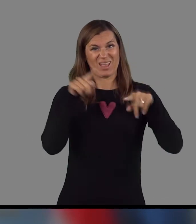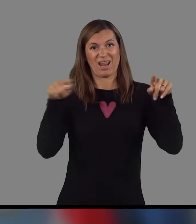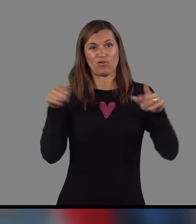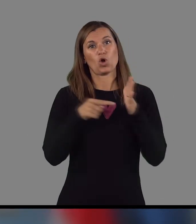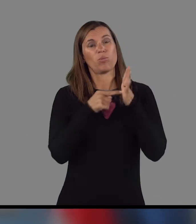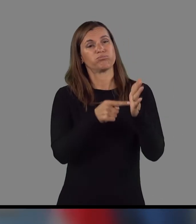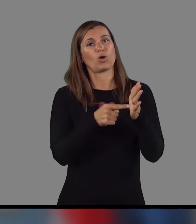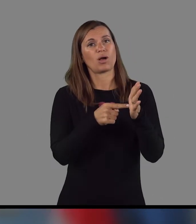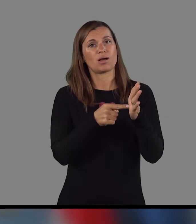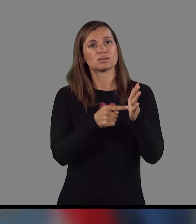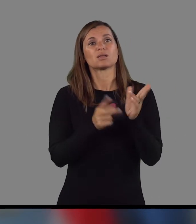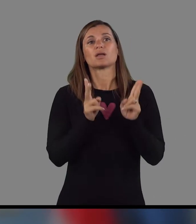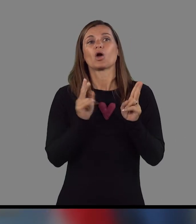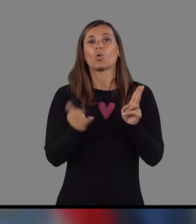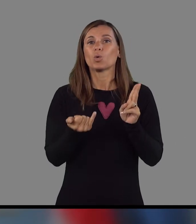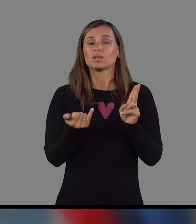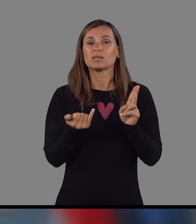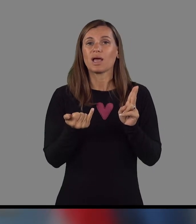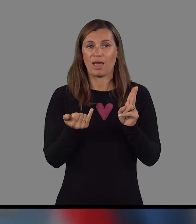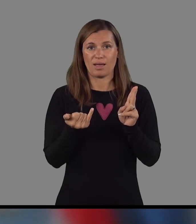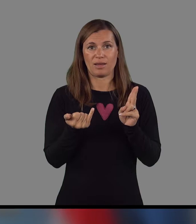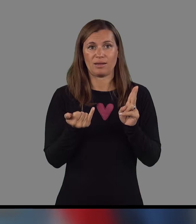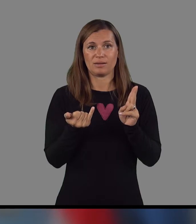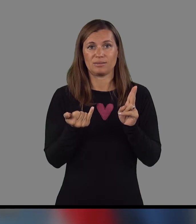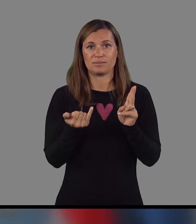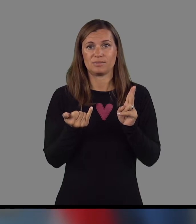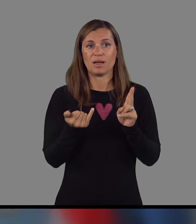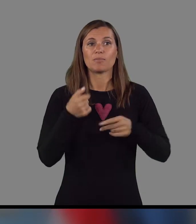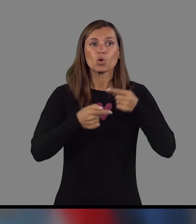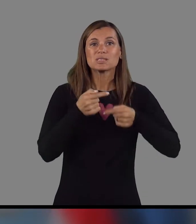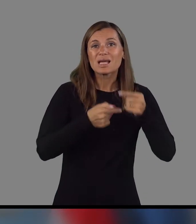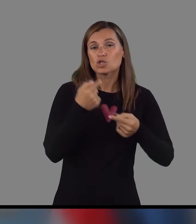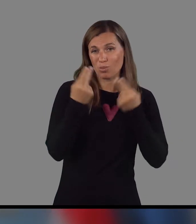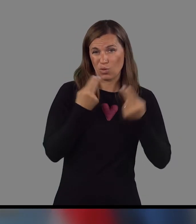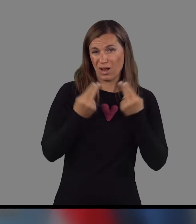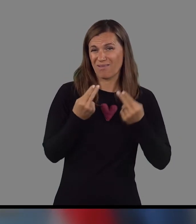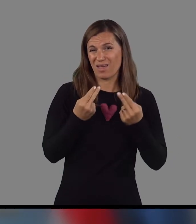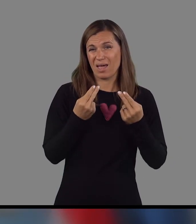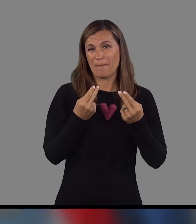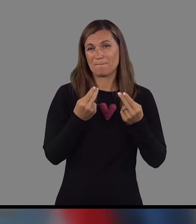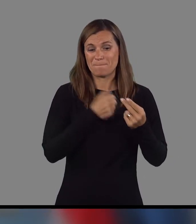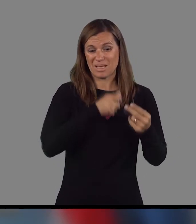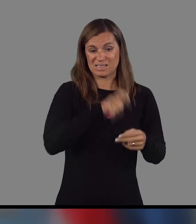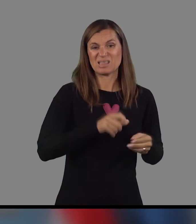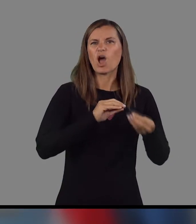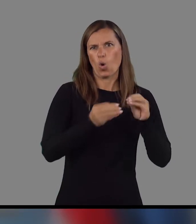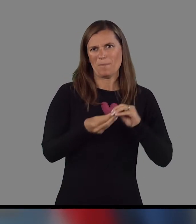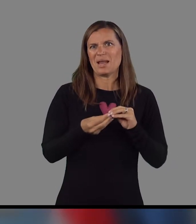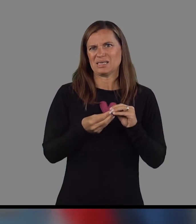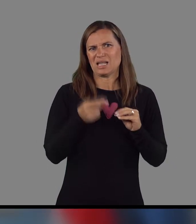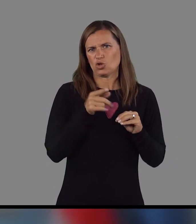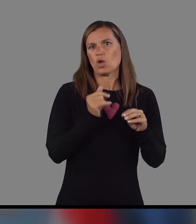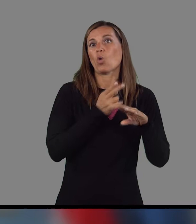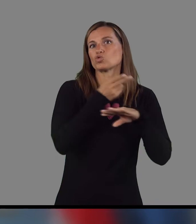ponazoriti, kako je pravzaprav, upam, da se vidi proces obravnave pacijenta kompleks. Na te sliki vidite pravzaprav